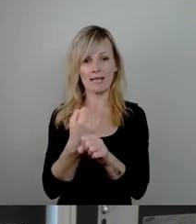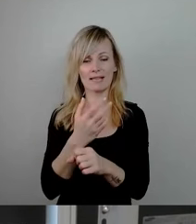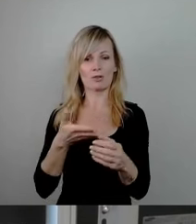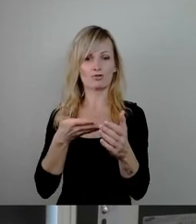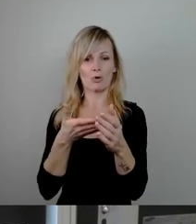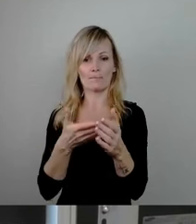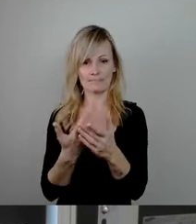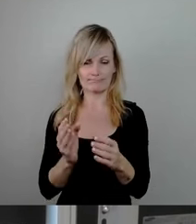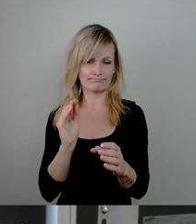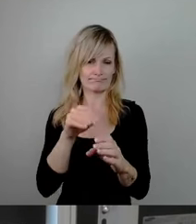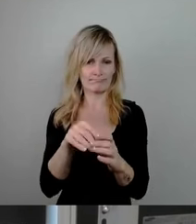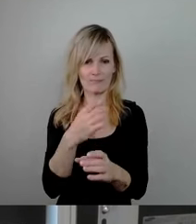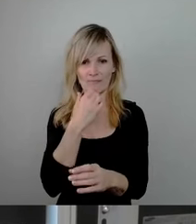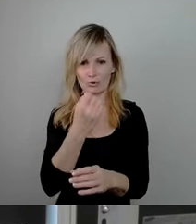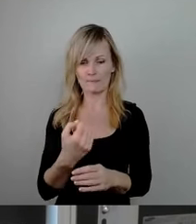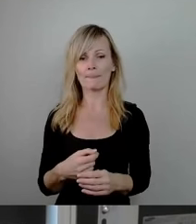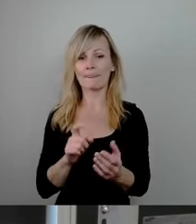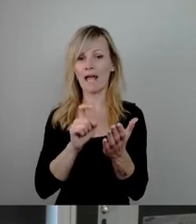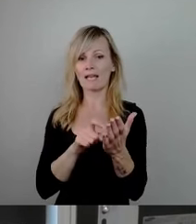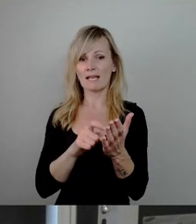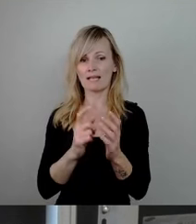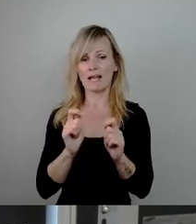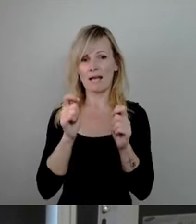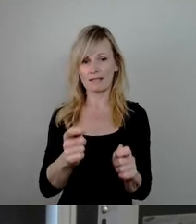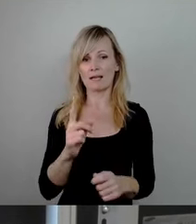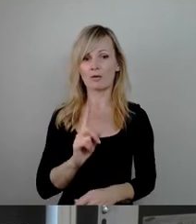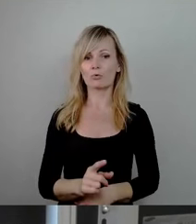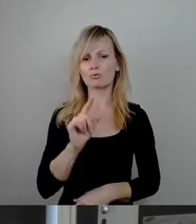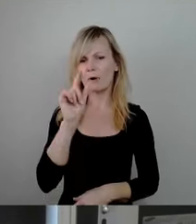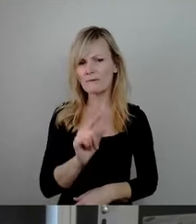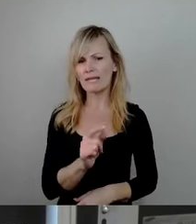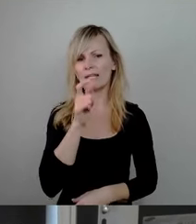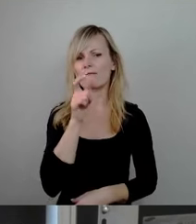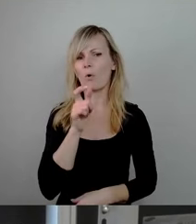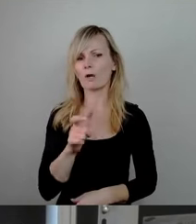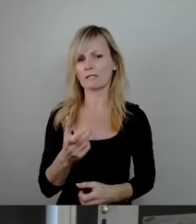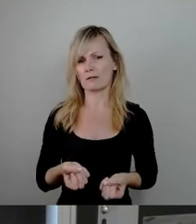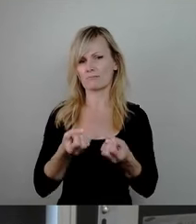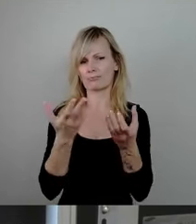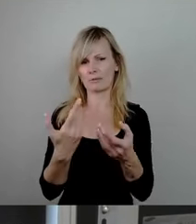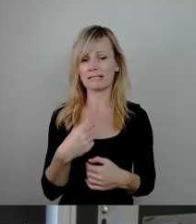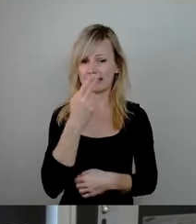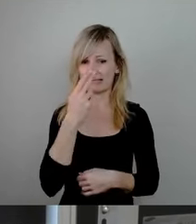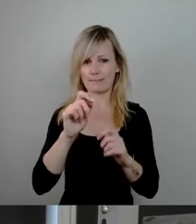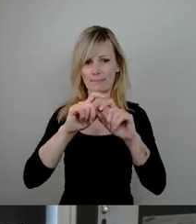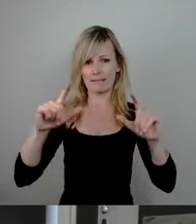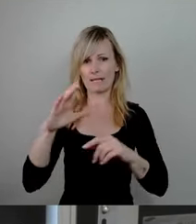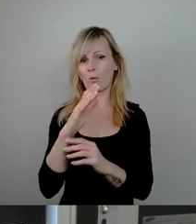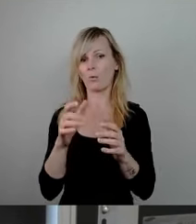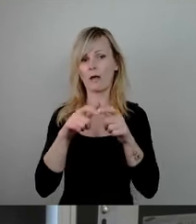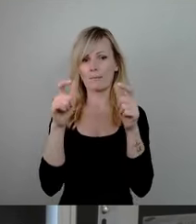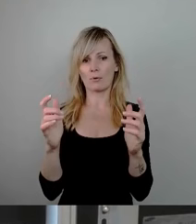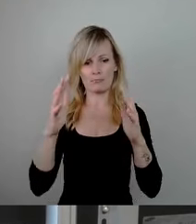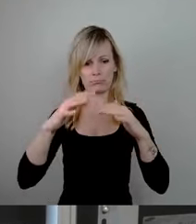Über den Anlass dieses Antrags muss ich nur wenig Worte verlieren. Die Bilder der eingestürzten Carola Brücke gingen um die